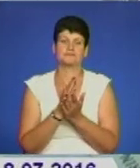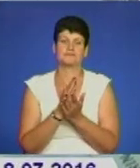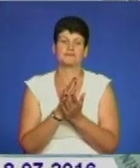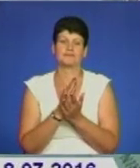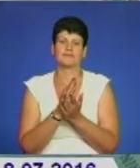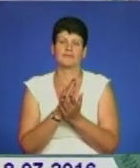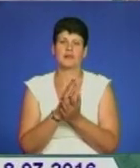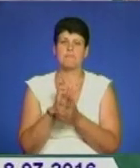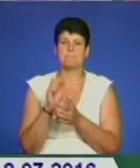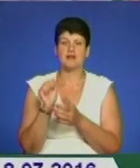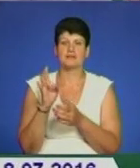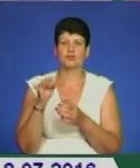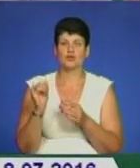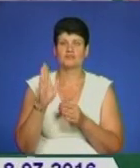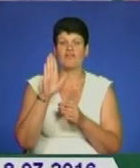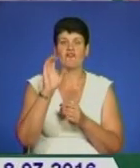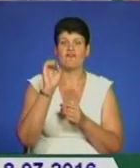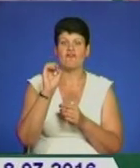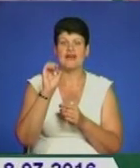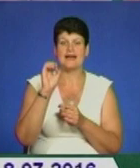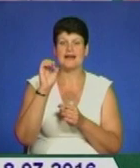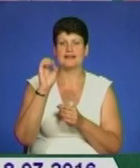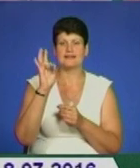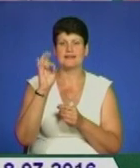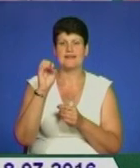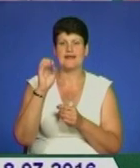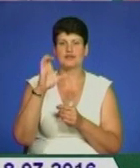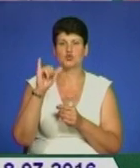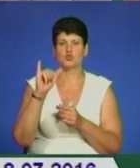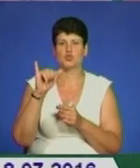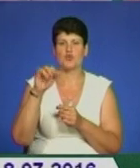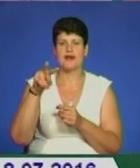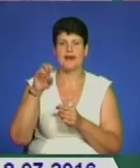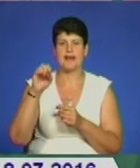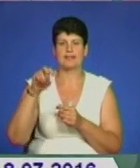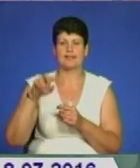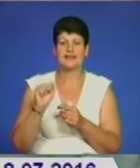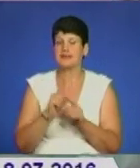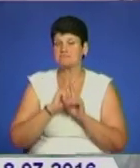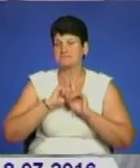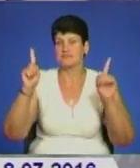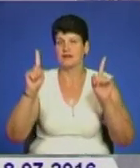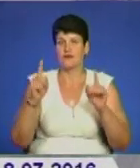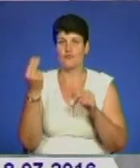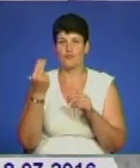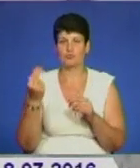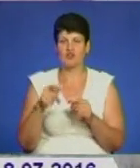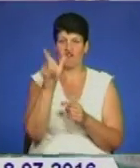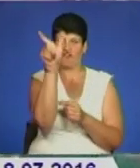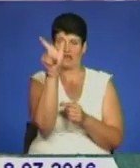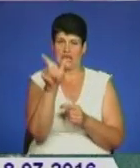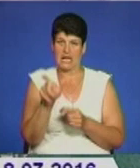Манкноти Республіки Венесуела, які є незвично оформлені, саме в вертикальному